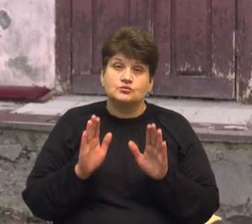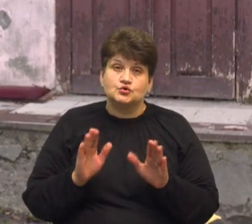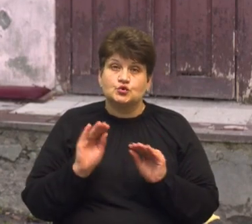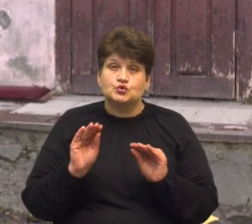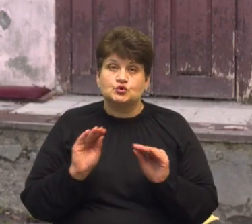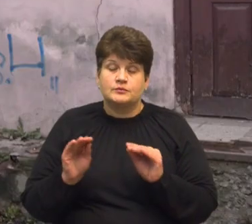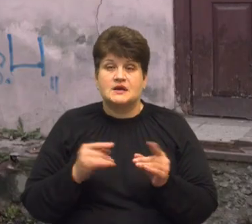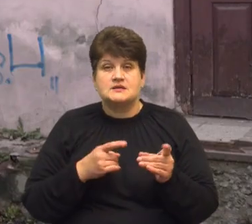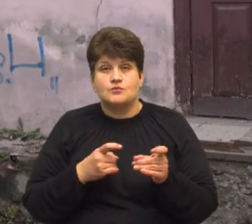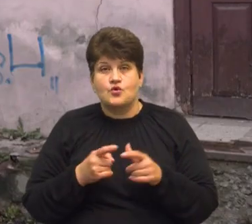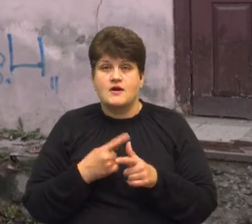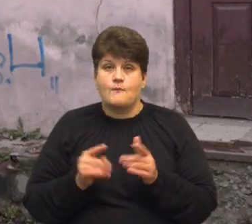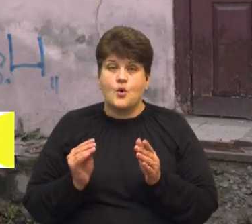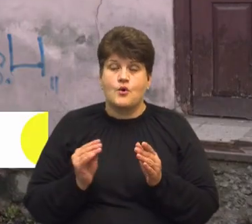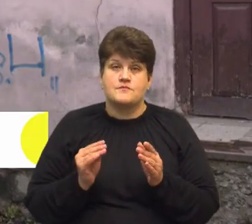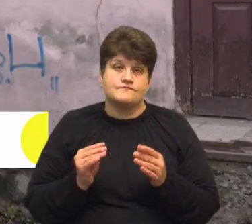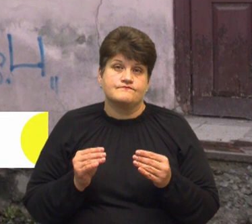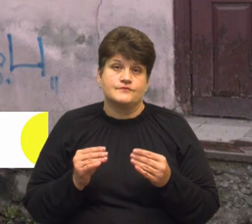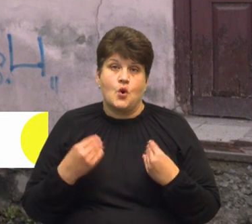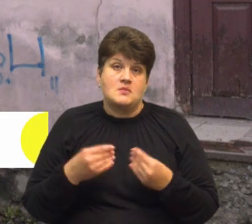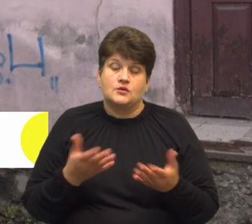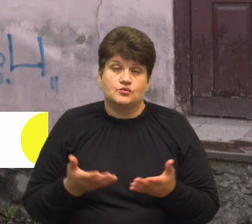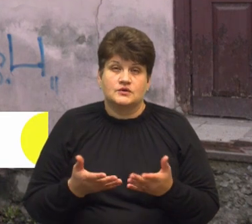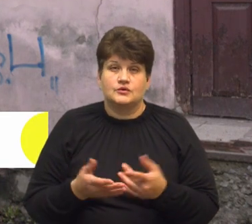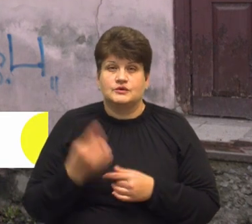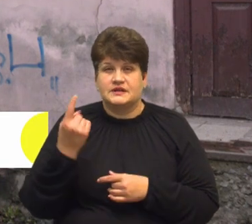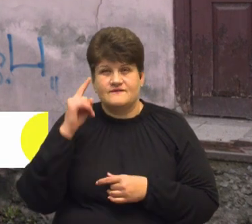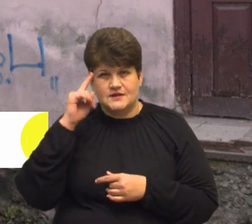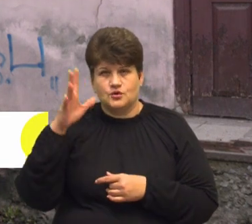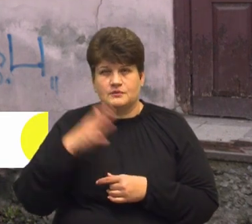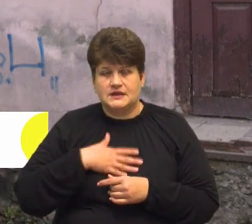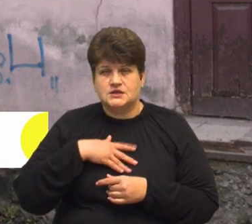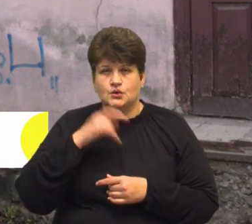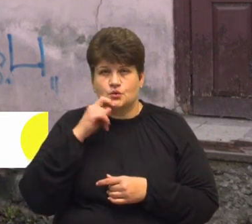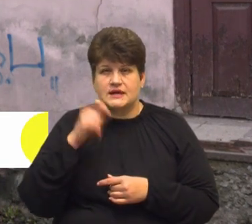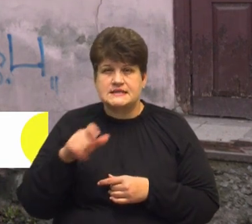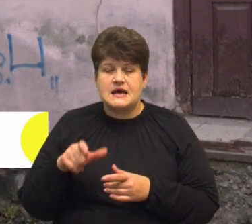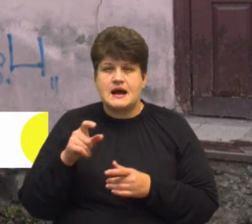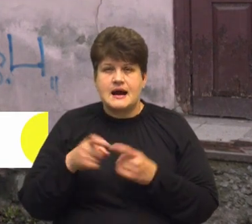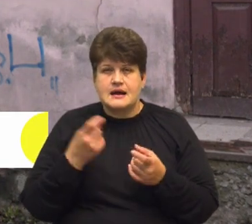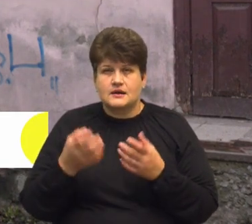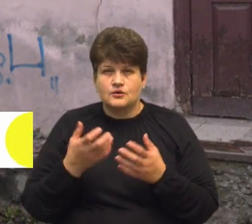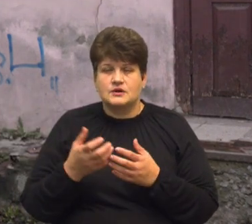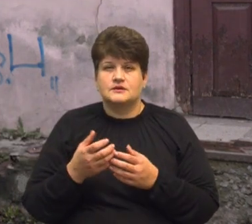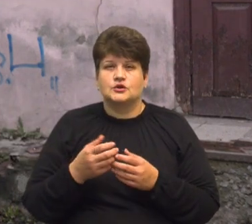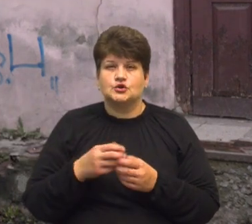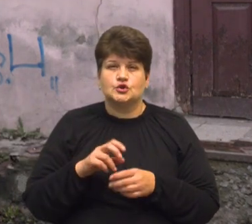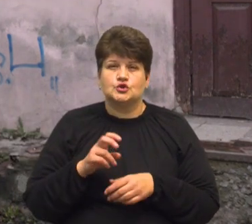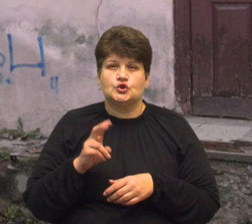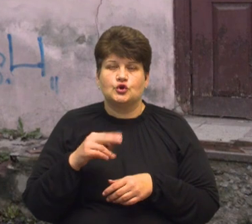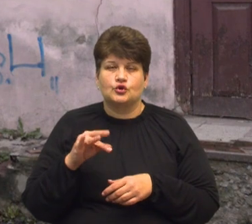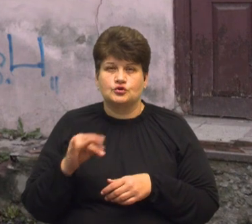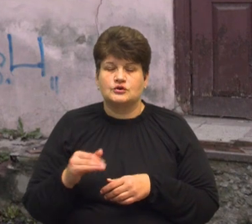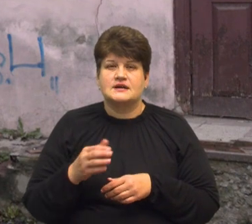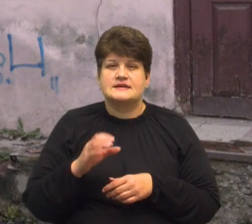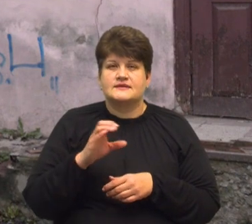для зброї чи обладунків. Один з відомих наших українських археологів, істориків, доктор історичних наук Святослав